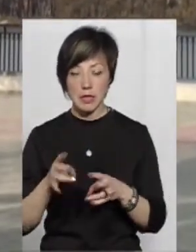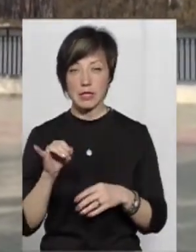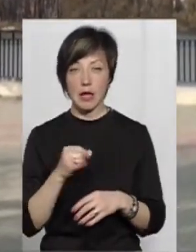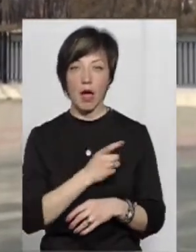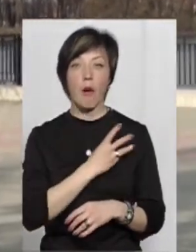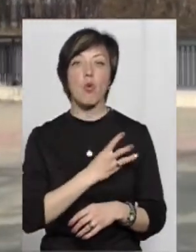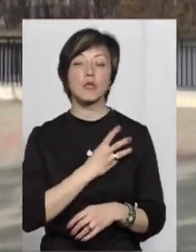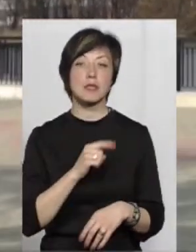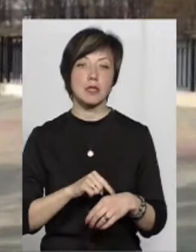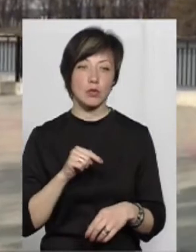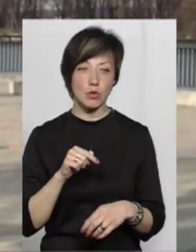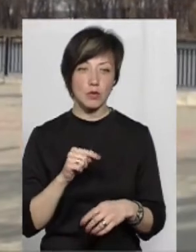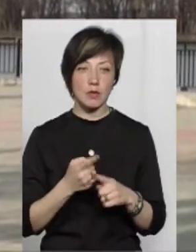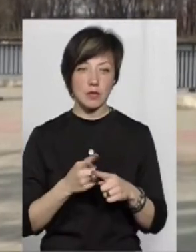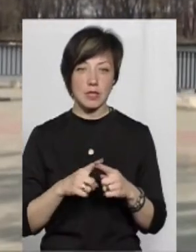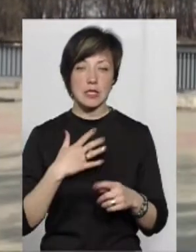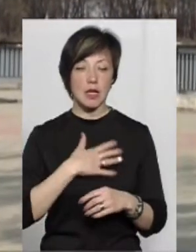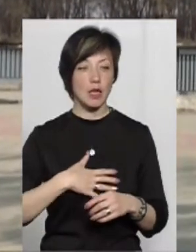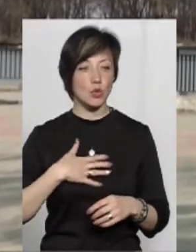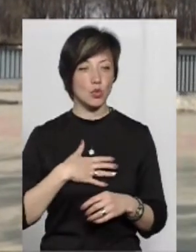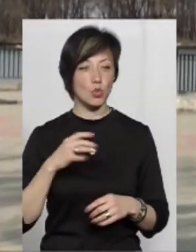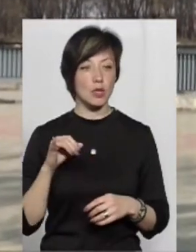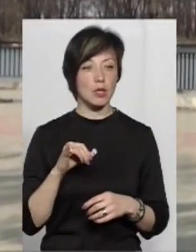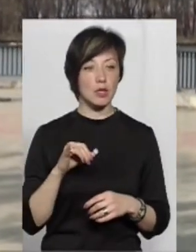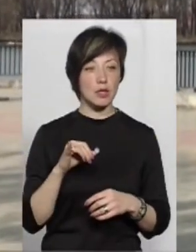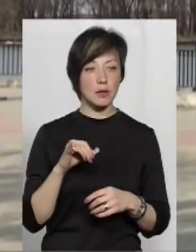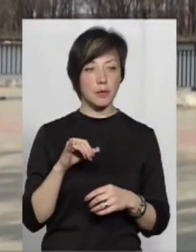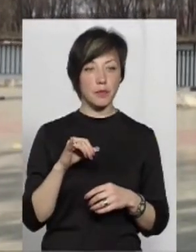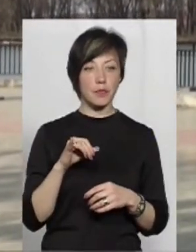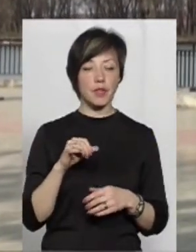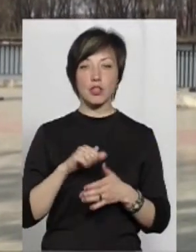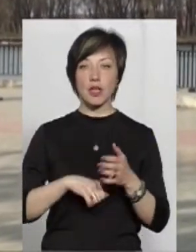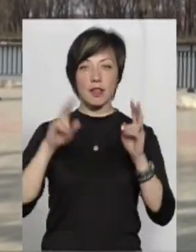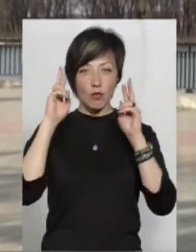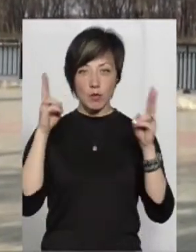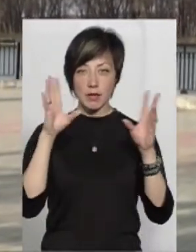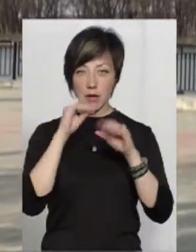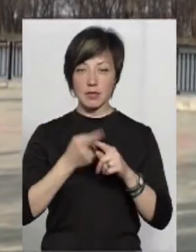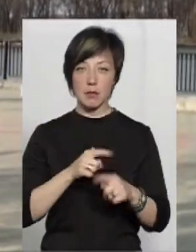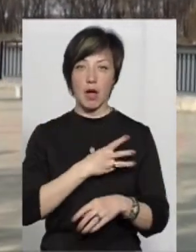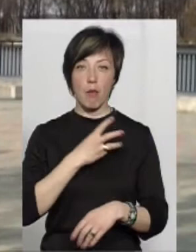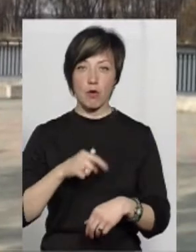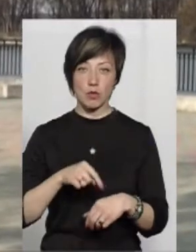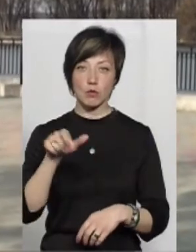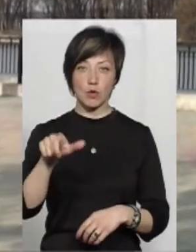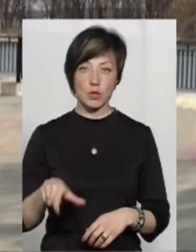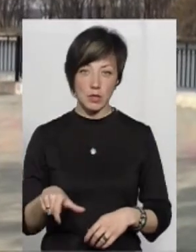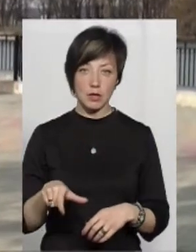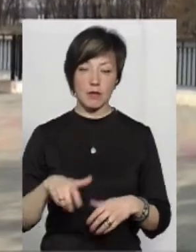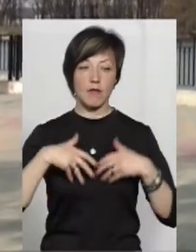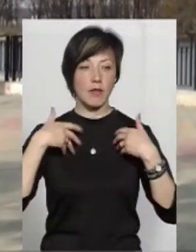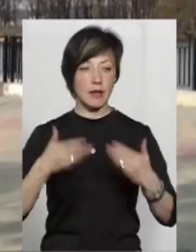емоційної травматизації, емоційного стресу. І через не вміння справитися з цими емоціями людина їх